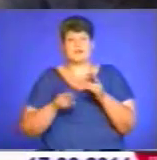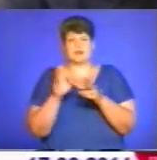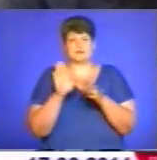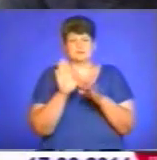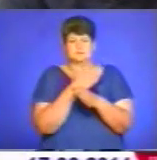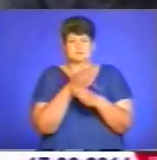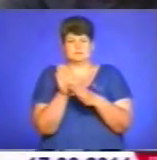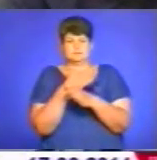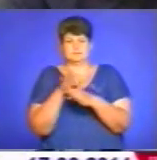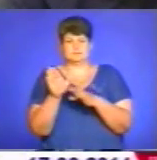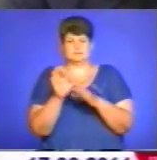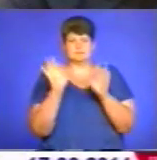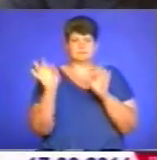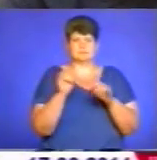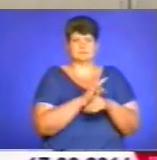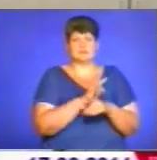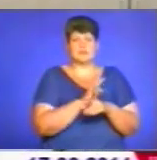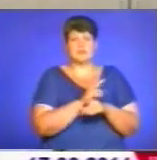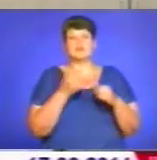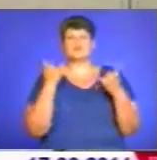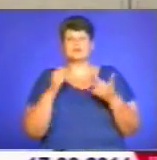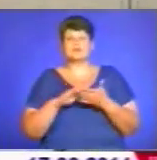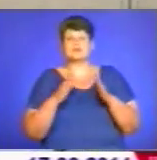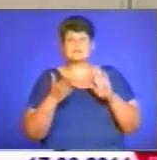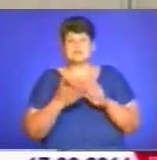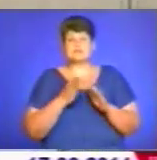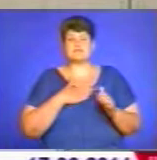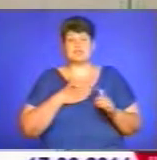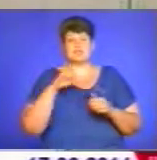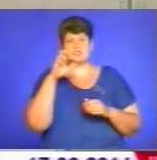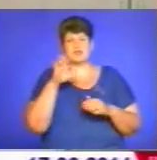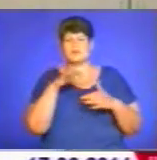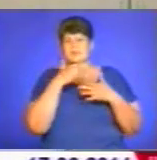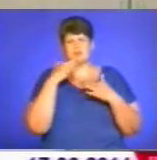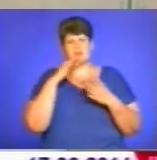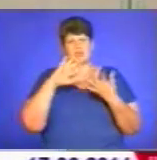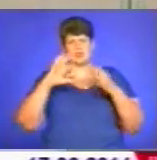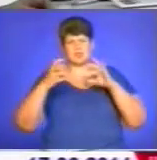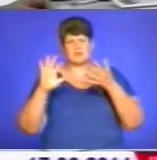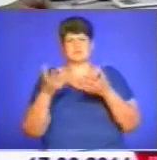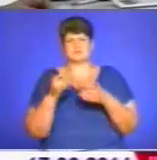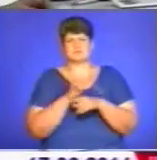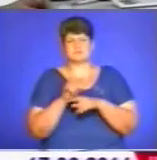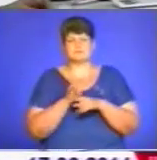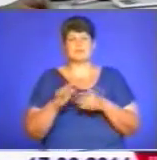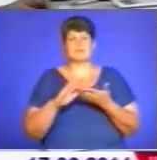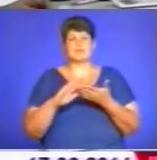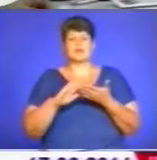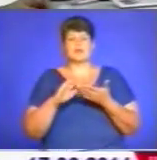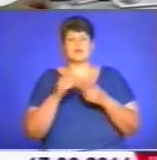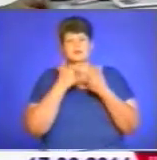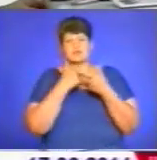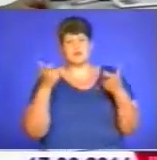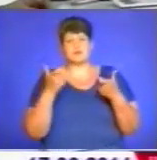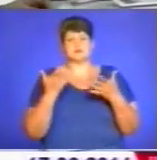інформаційний потік? Власне, сьогодні щодо ситуації в нашій державі є багато спотвореної інформації, яка дискредитує Україну загалом, та